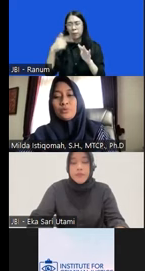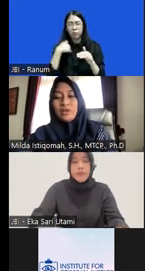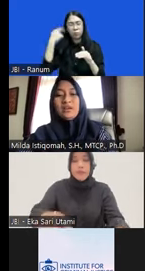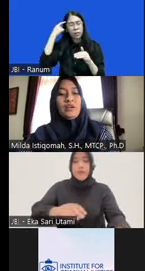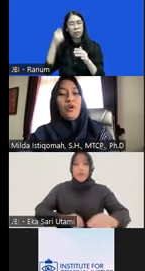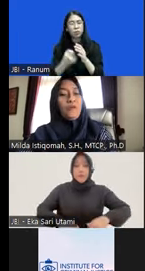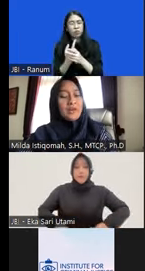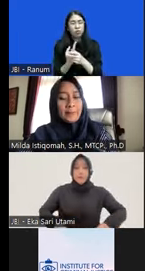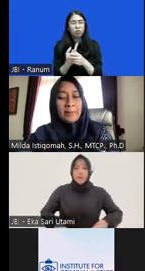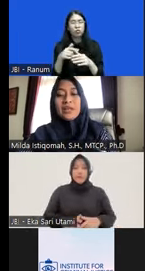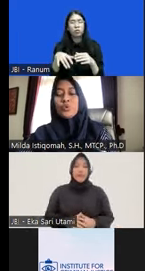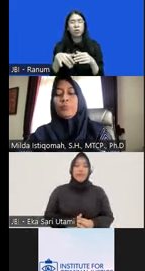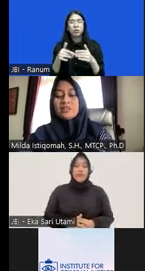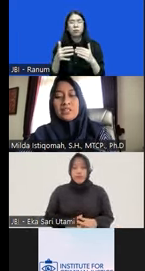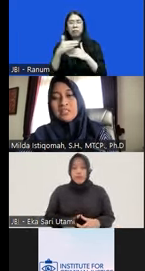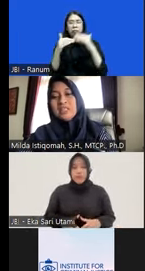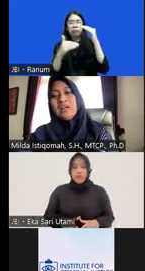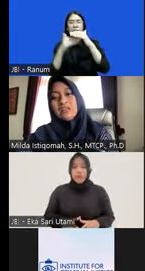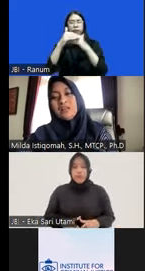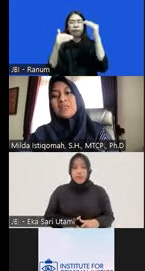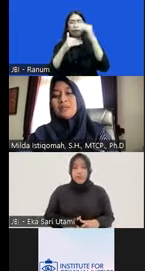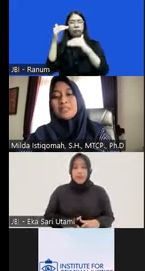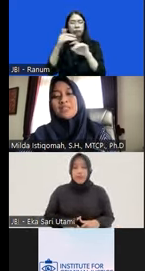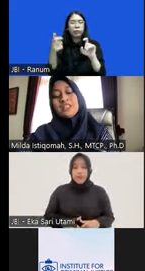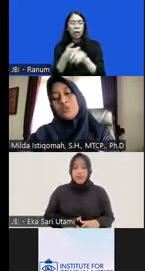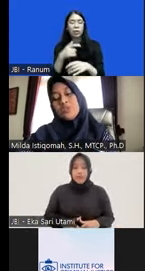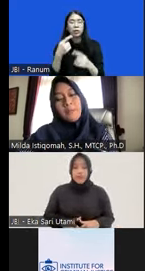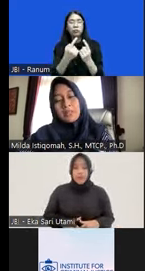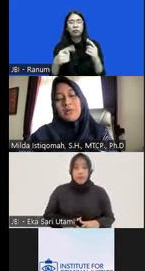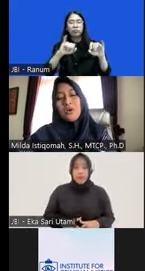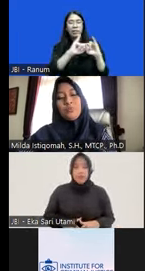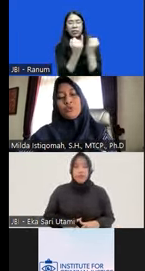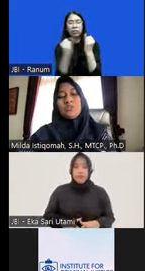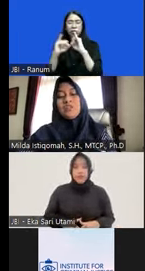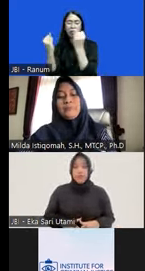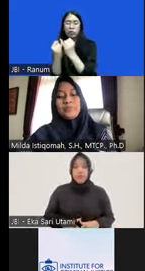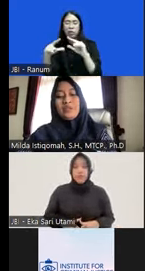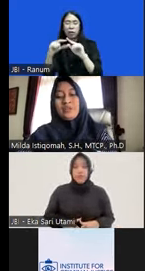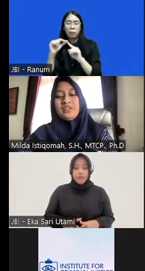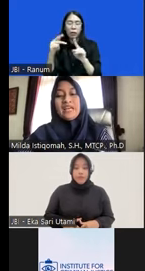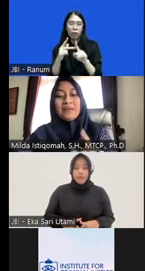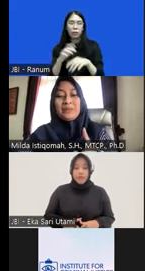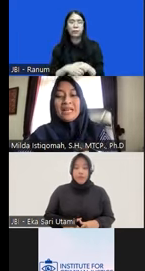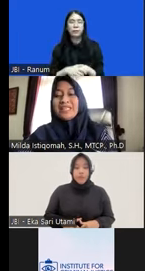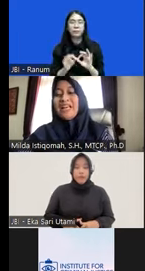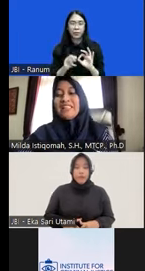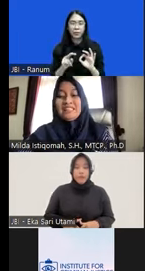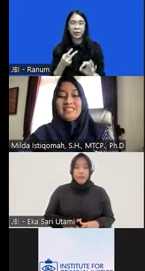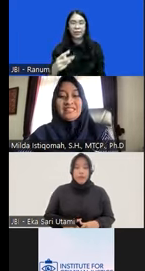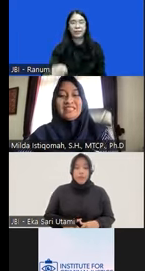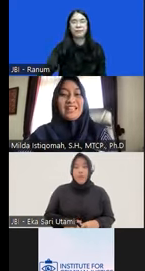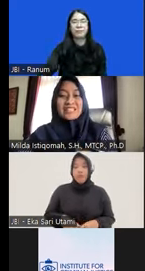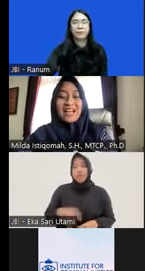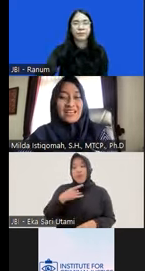menimbulkan overlapping dan tumpang tindih dari masing-masing institusi aparat penegak hukum itu sendiri nah yang menariknya lagi